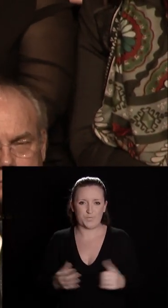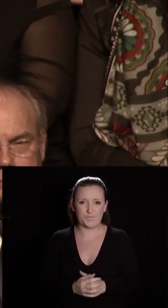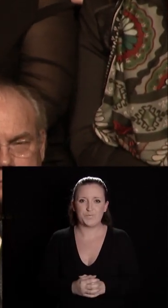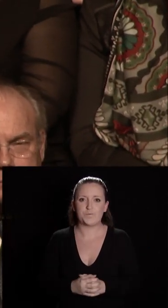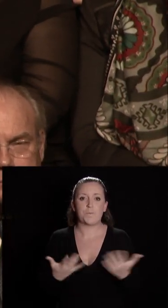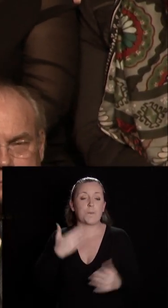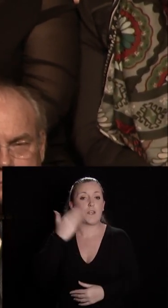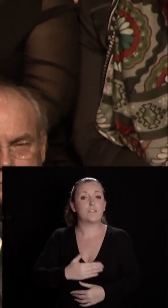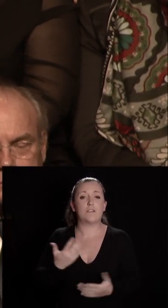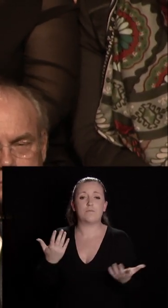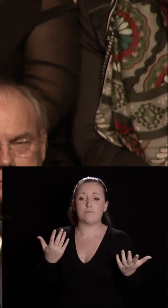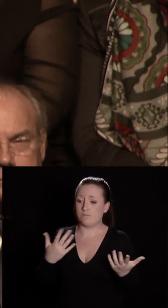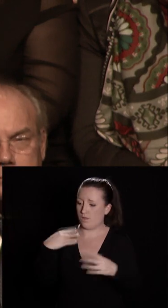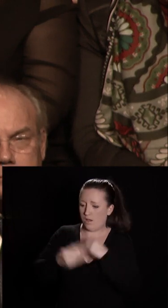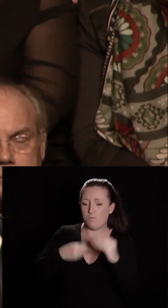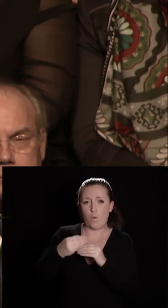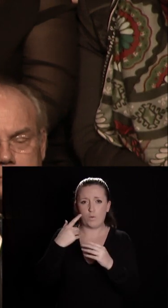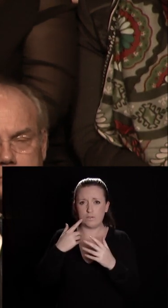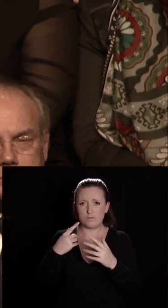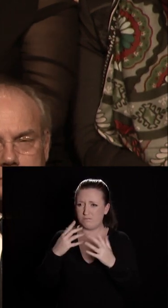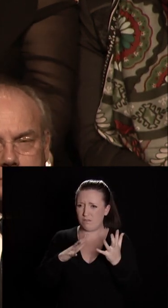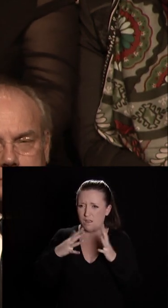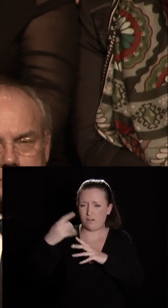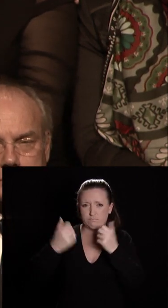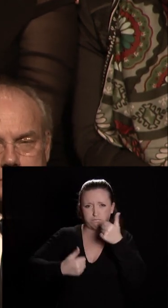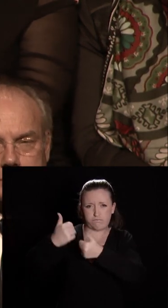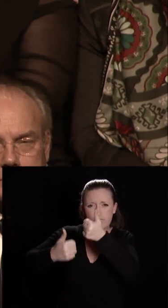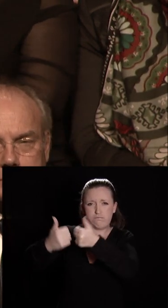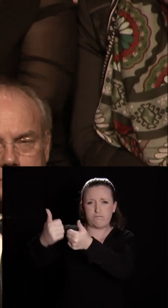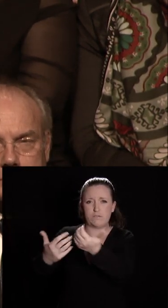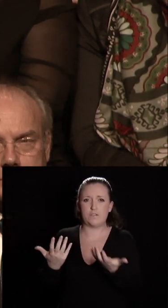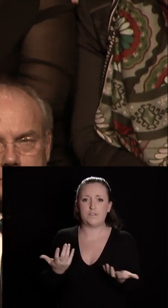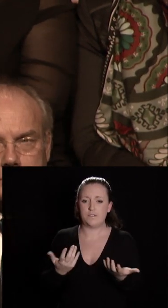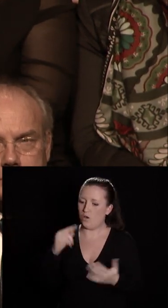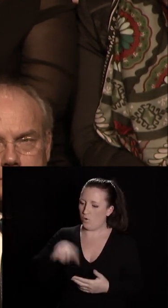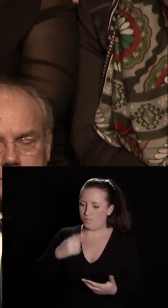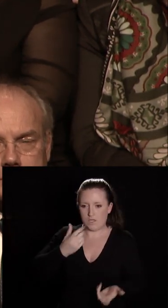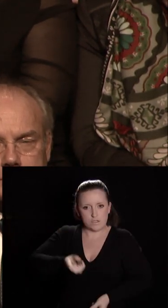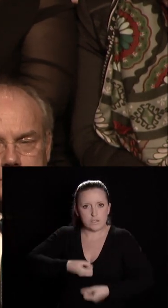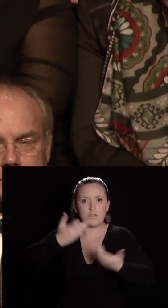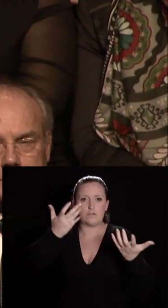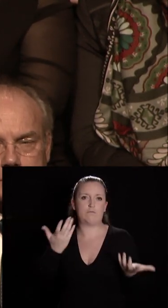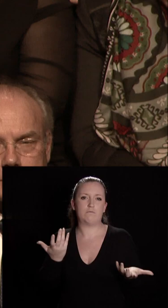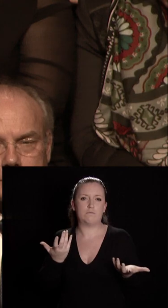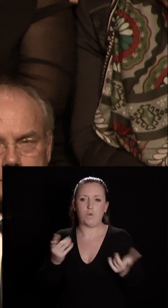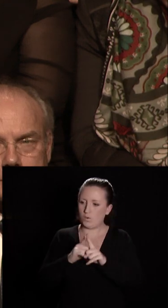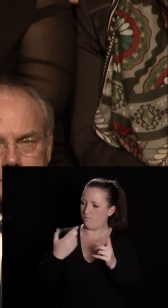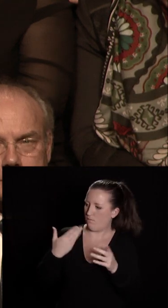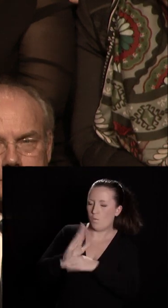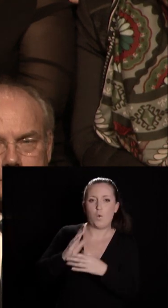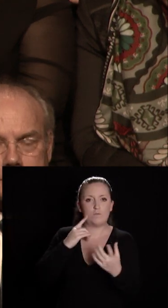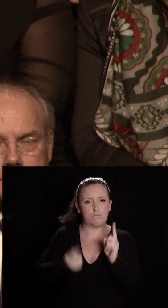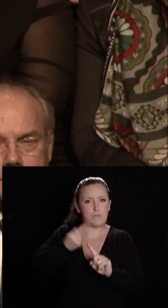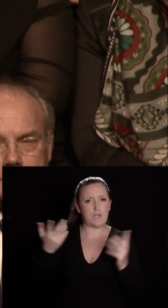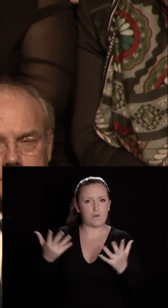savez, mesdames, messieurs, dans un monde de plus en plus concurrentiel, il est indispensable de faire entendre sa voix et ses particularismes. Les